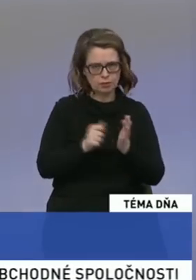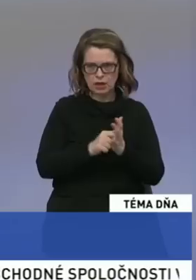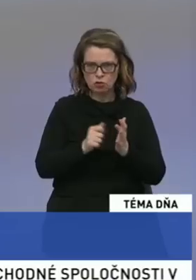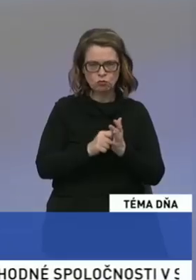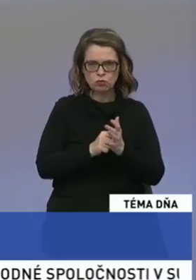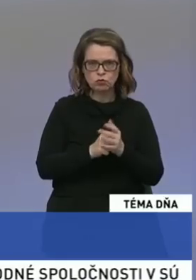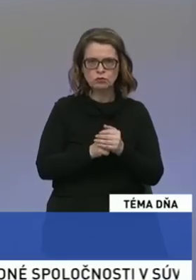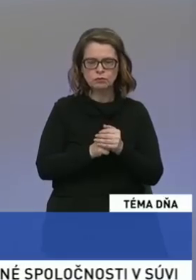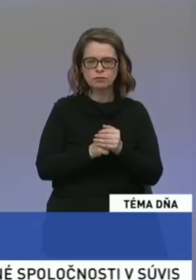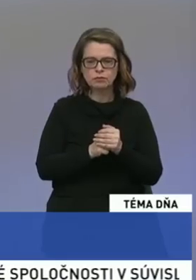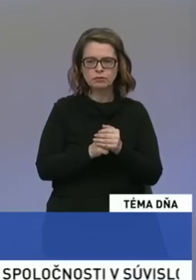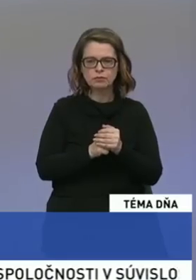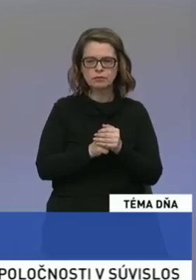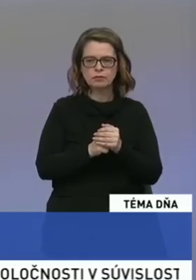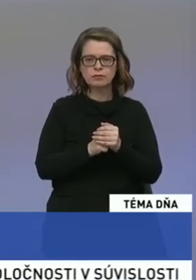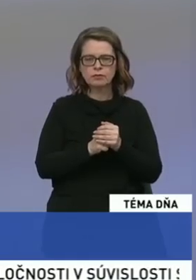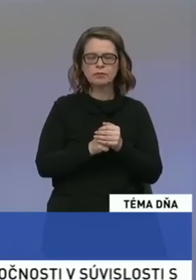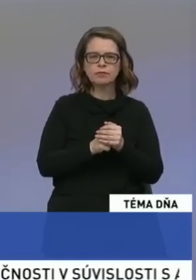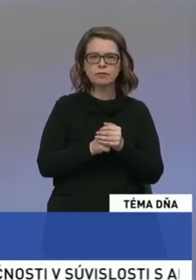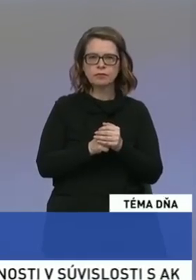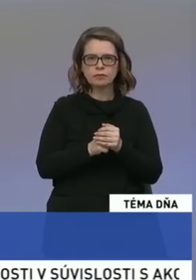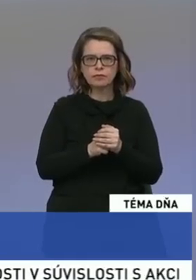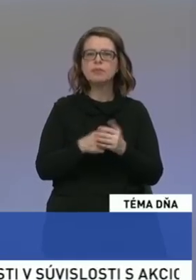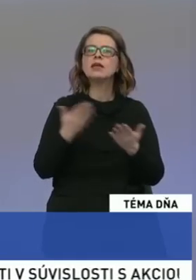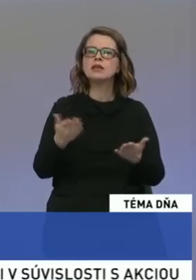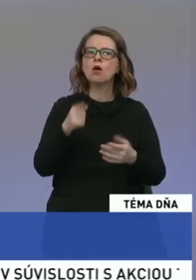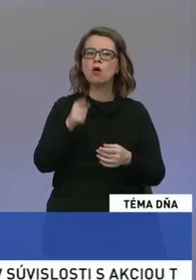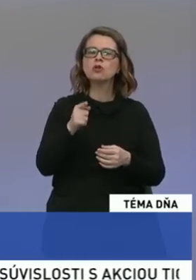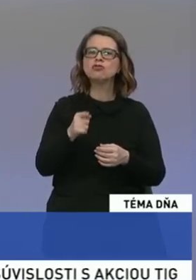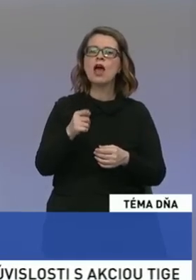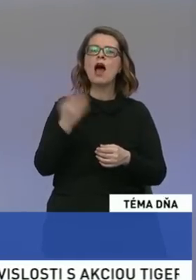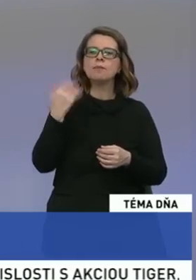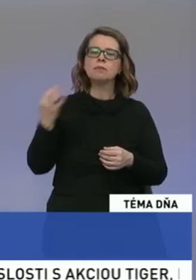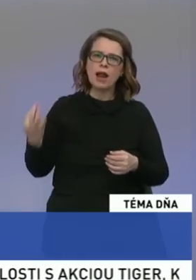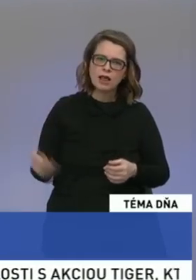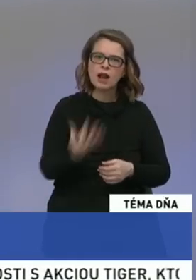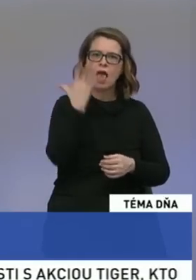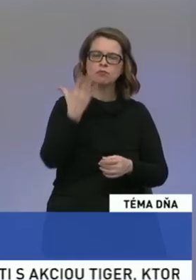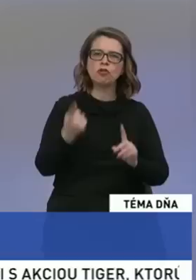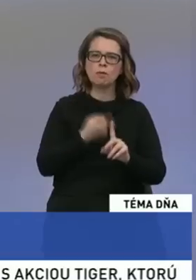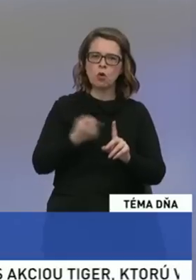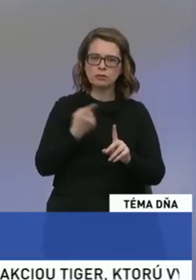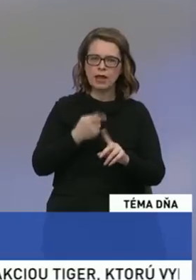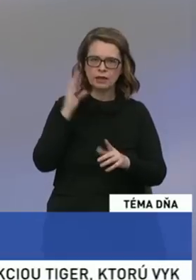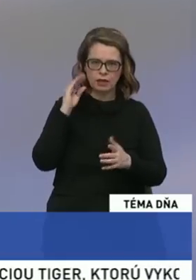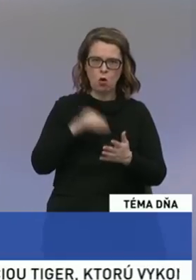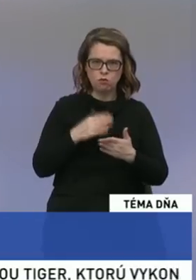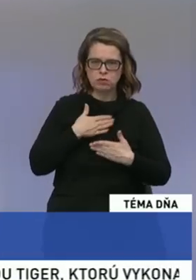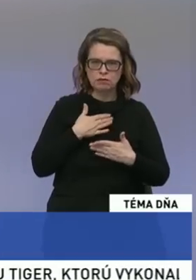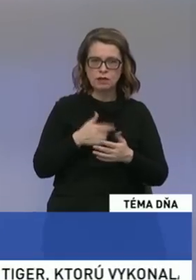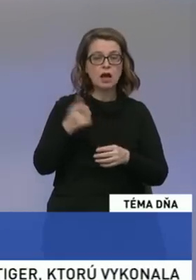právo na to, že keď sa zlepší hospodářská situácia, aby mali lepšie hospodářské podmienky aj oni, títo naši občania. No a to, že sa to skôr